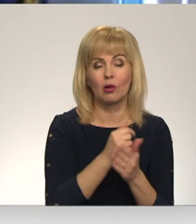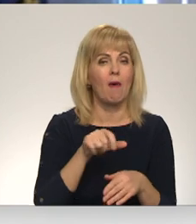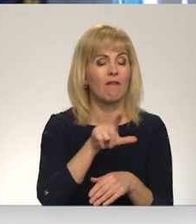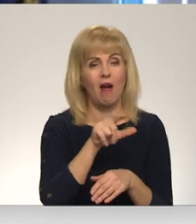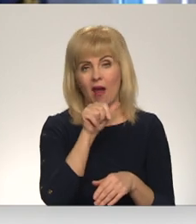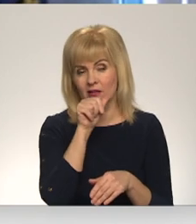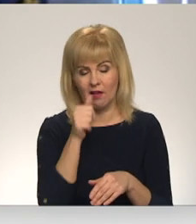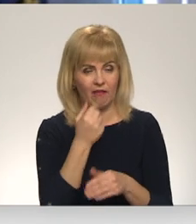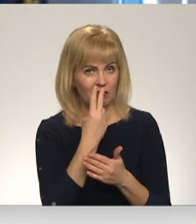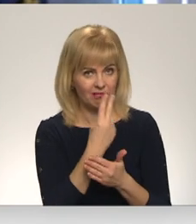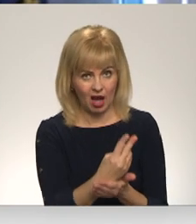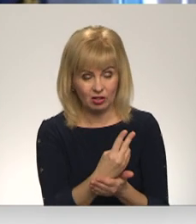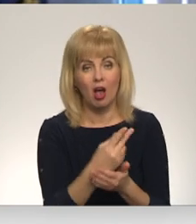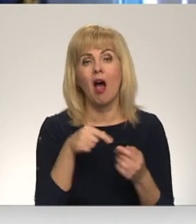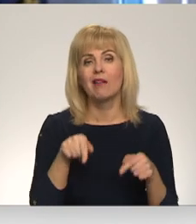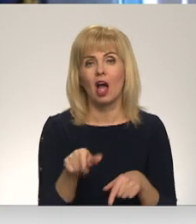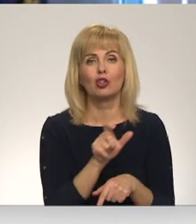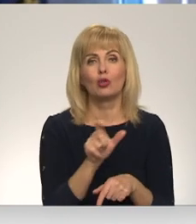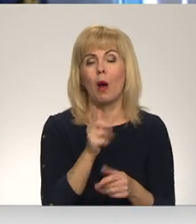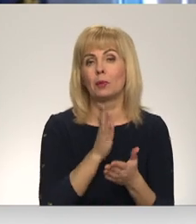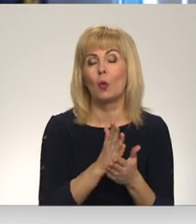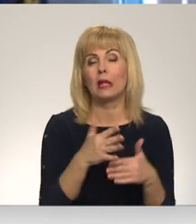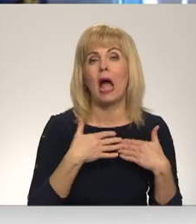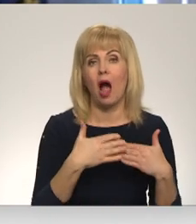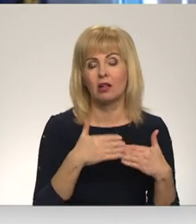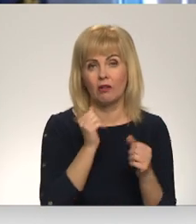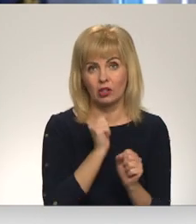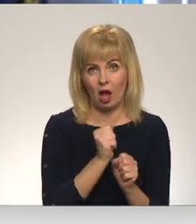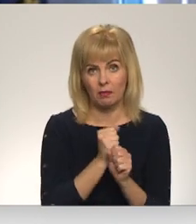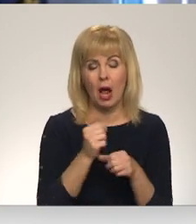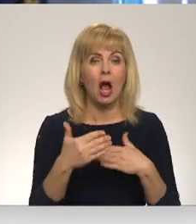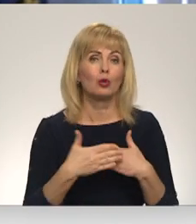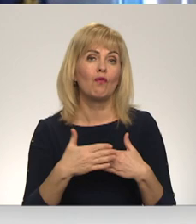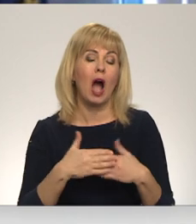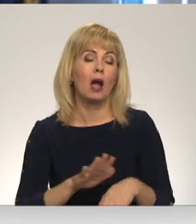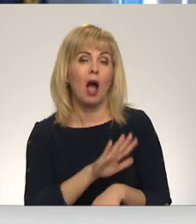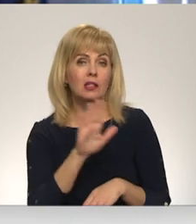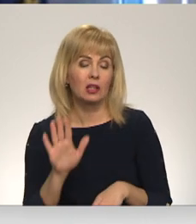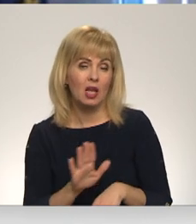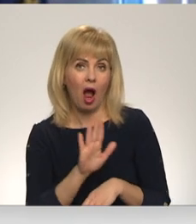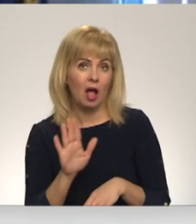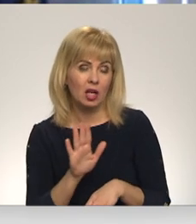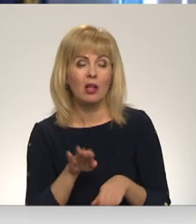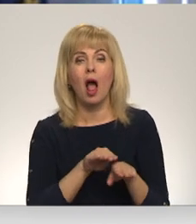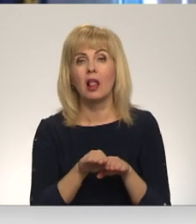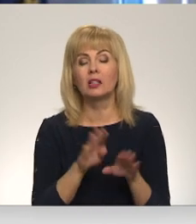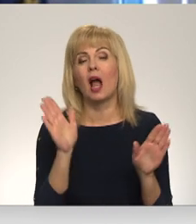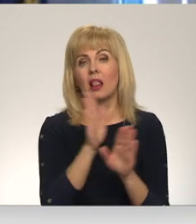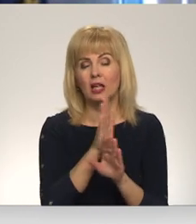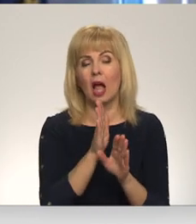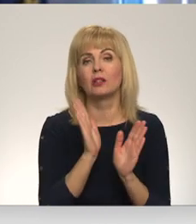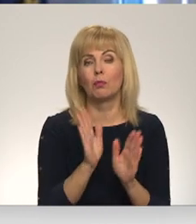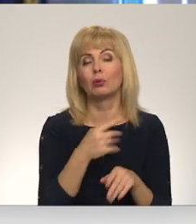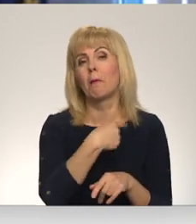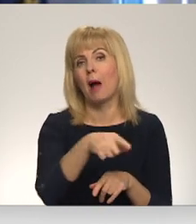pieejams. Šobrīd notiek aktīvs darbs, lai tuvākajās dienās līdzīgs liktenis piemeklētu